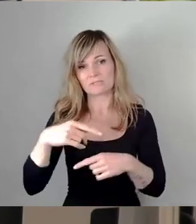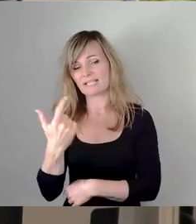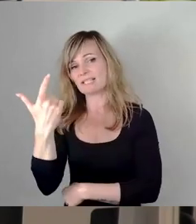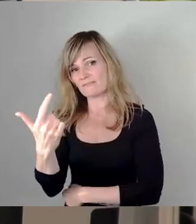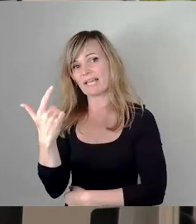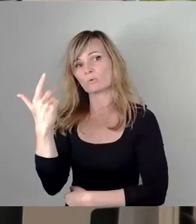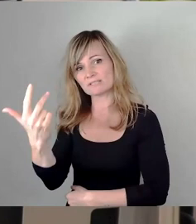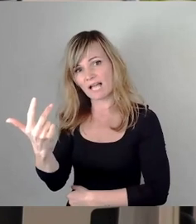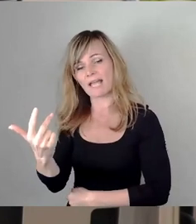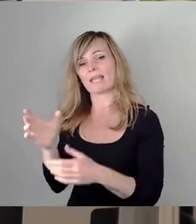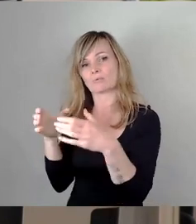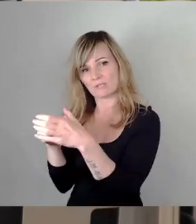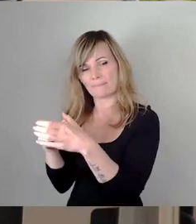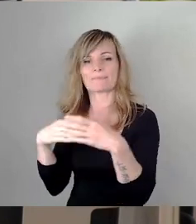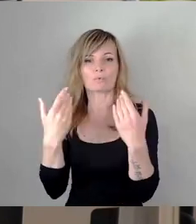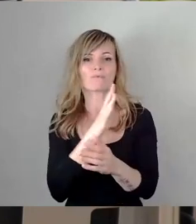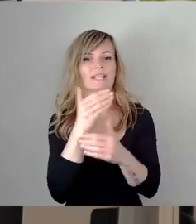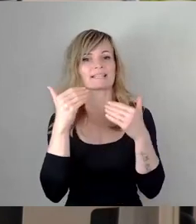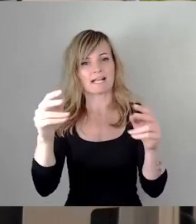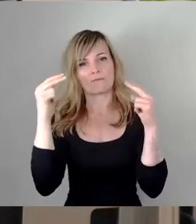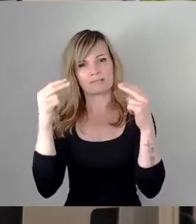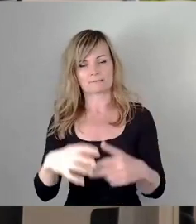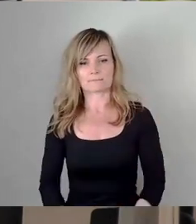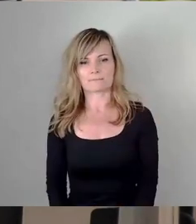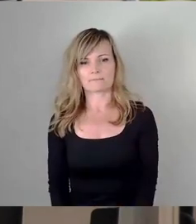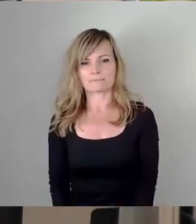andererseits. Vielen Dank für Ihre Aufmerksamkeit.